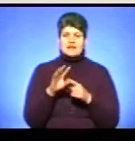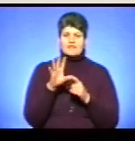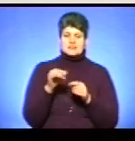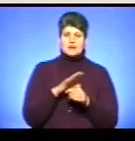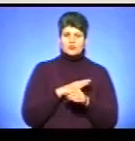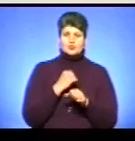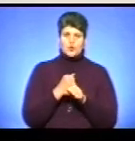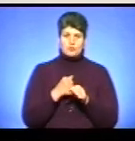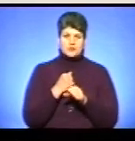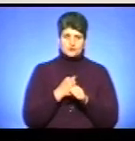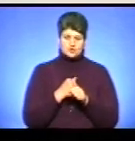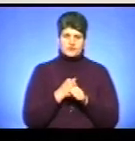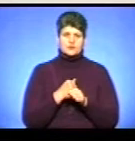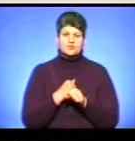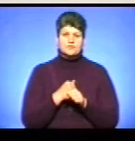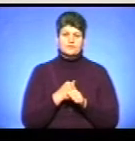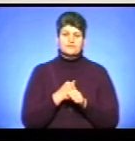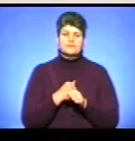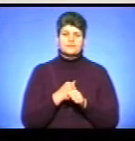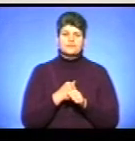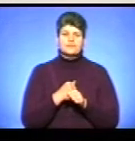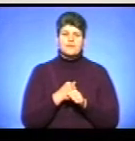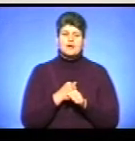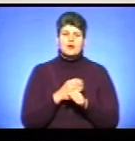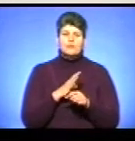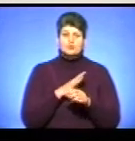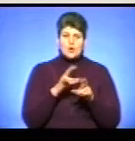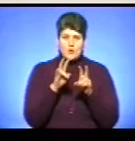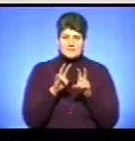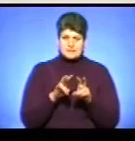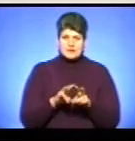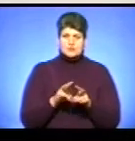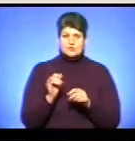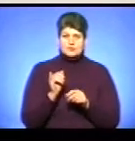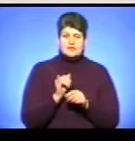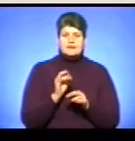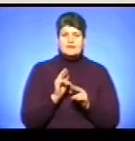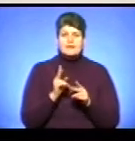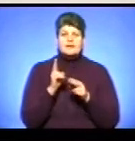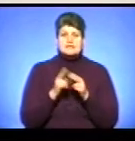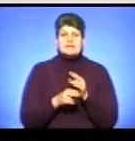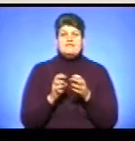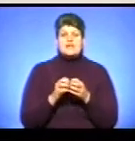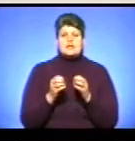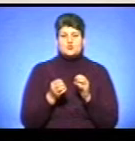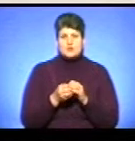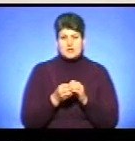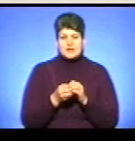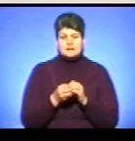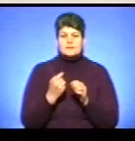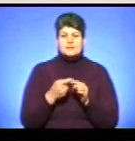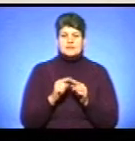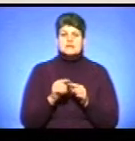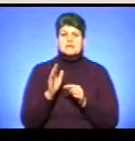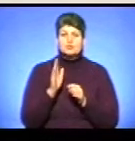опрацьовано, все це було обстежено. І як кінцевий результат це буде